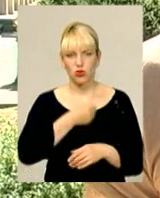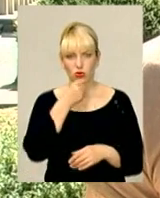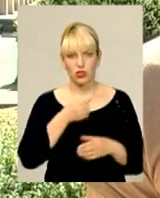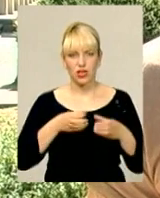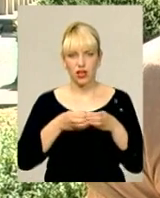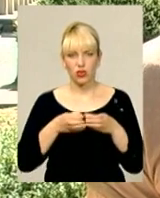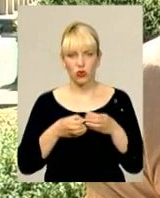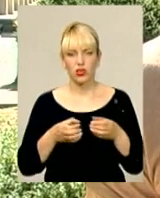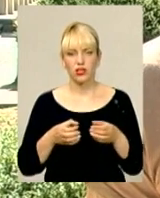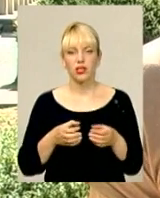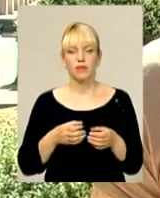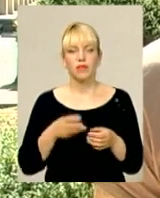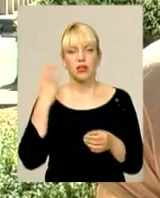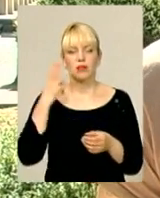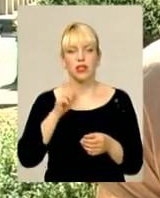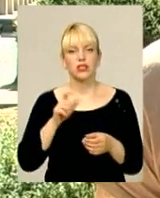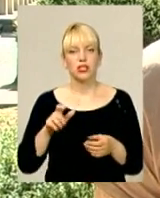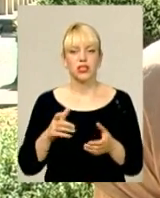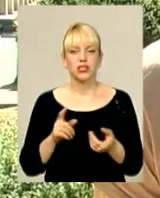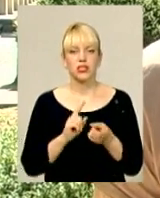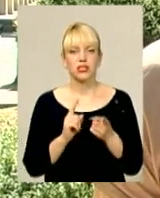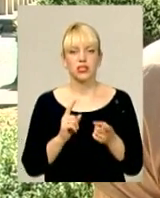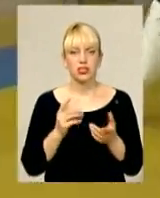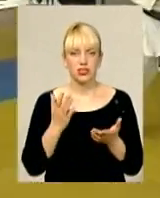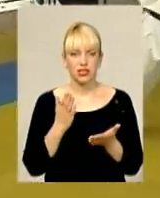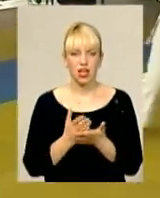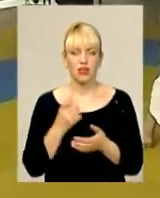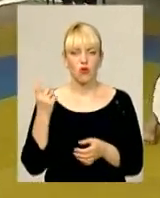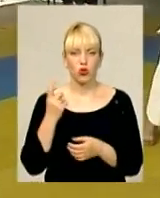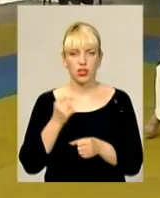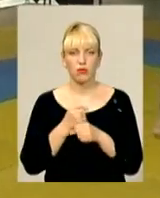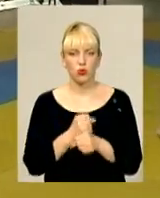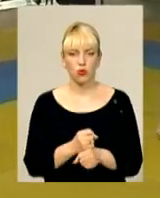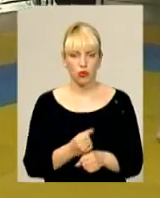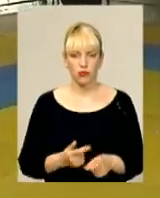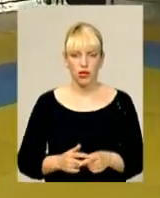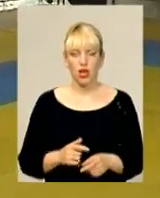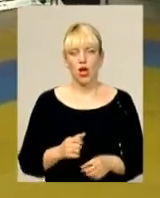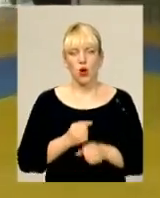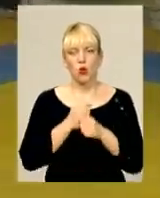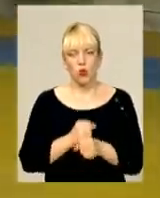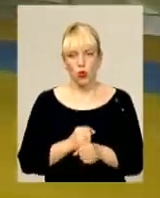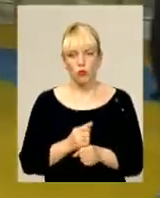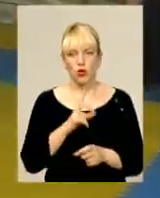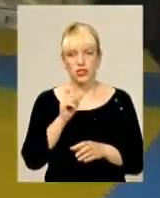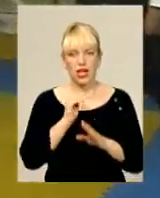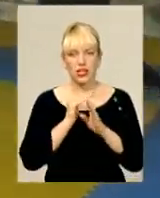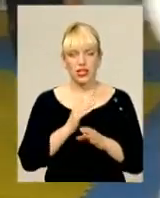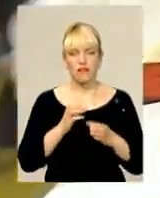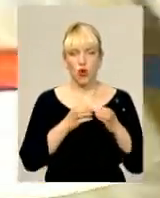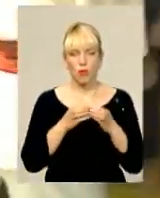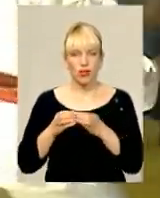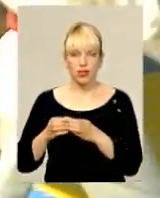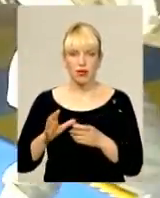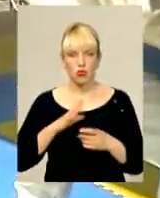категорії хмельничани стали володарями кубку. Перший кубок України з традиційного карате в командних поєдинках відбувався